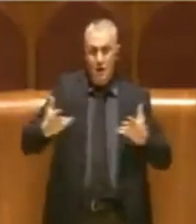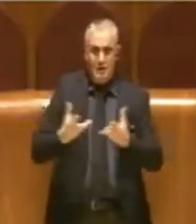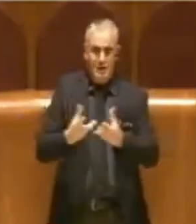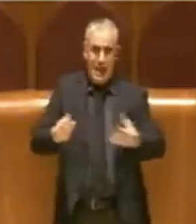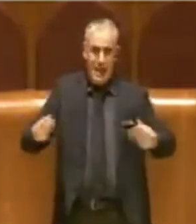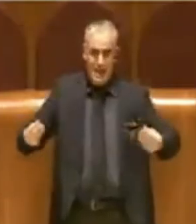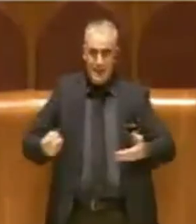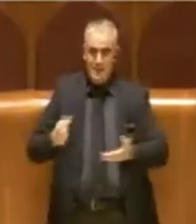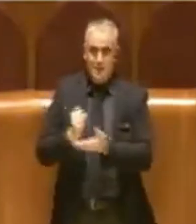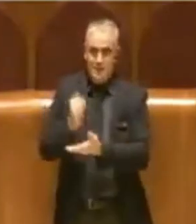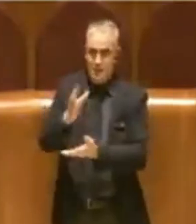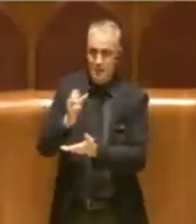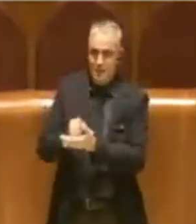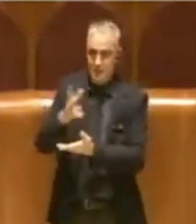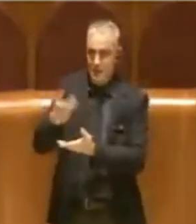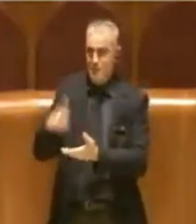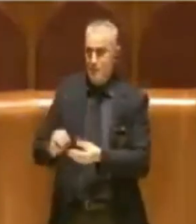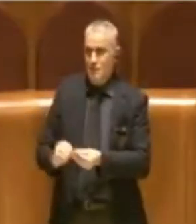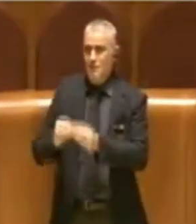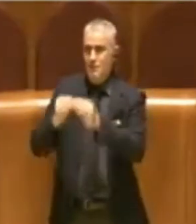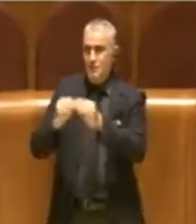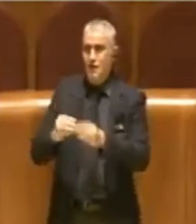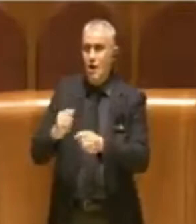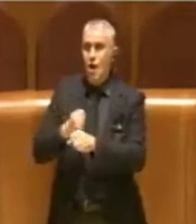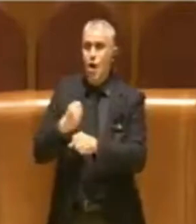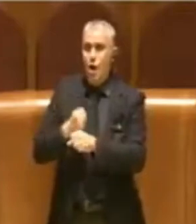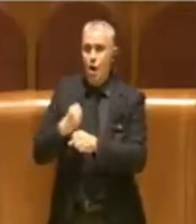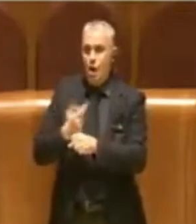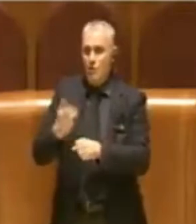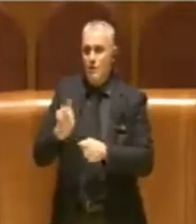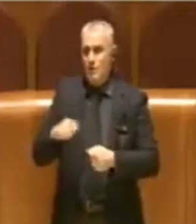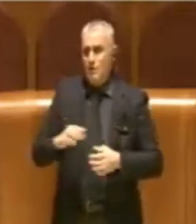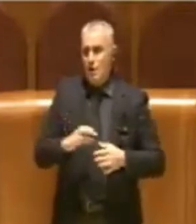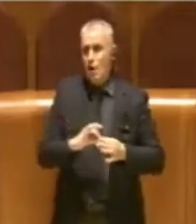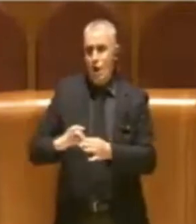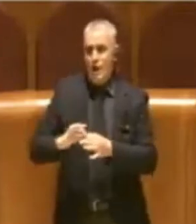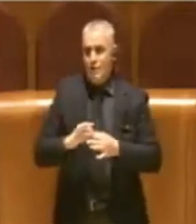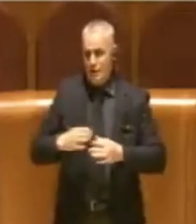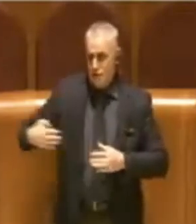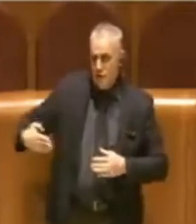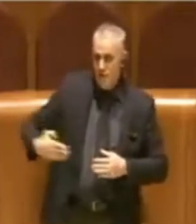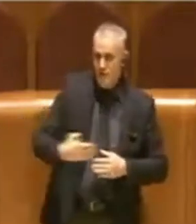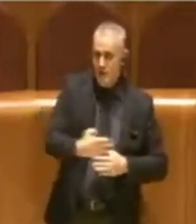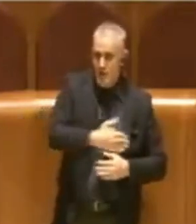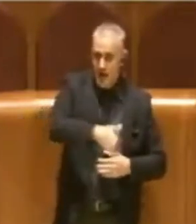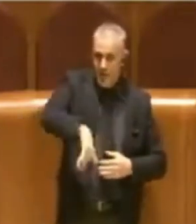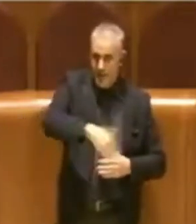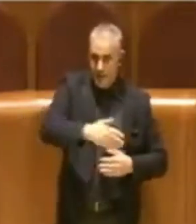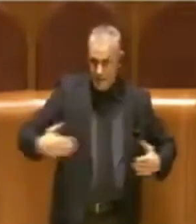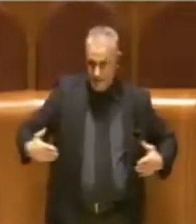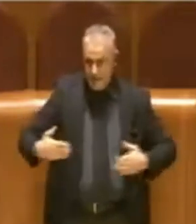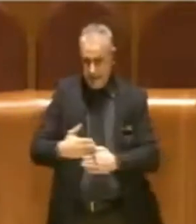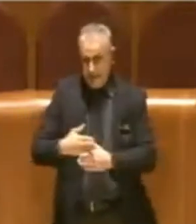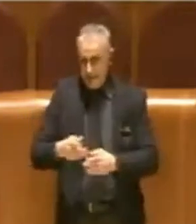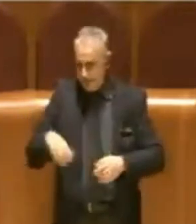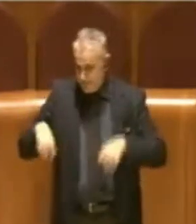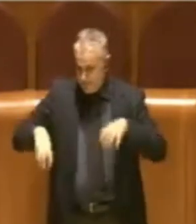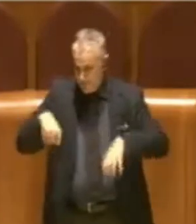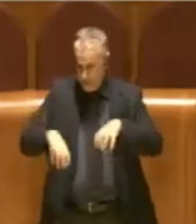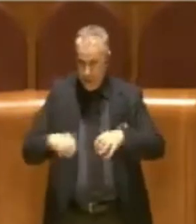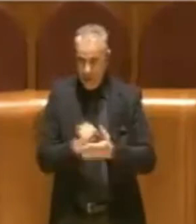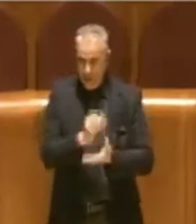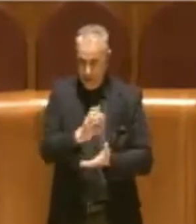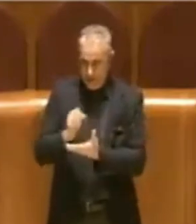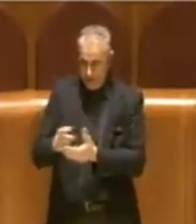si devono fare opere importanti, come sono i collegamenti viari. E poi un'altra